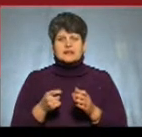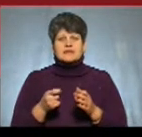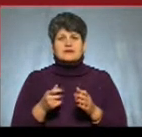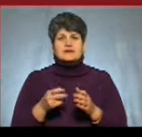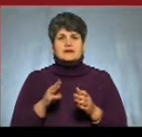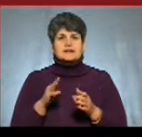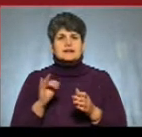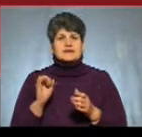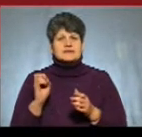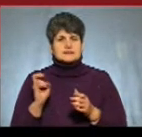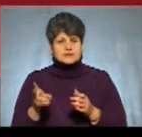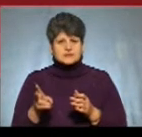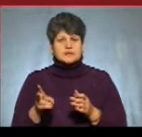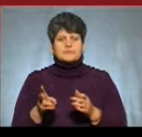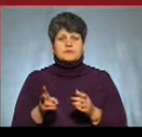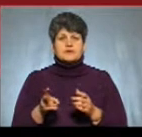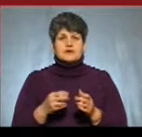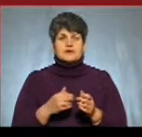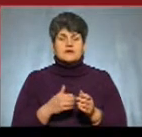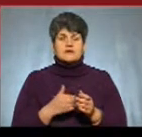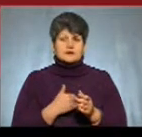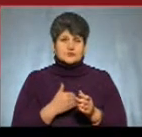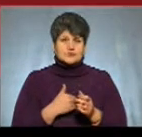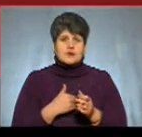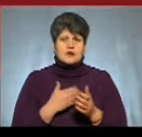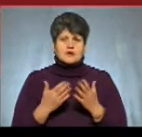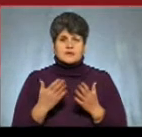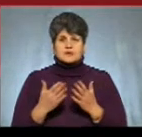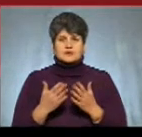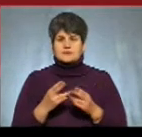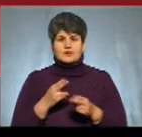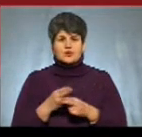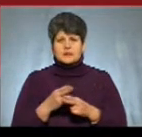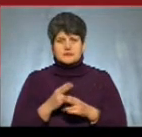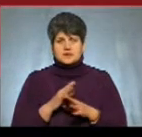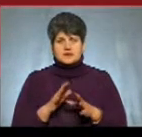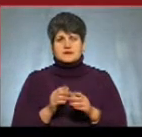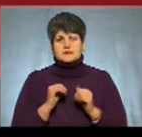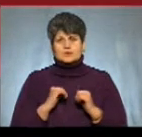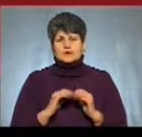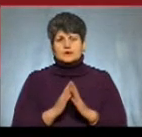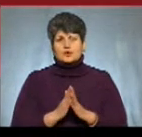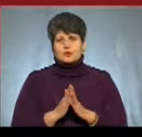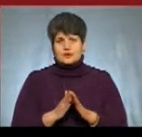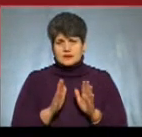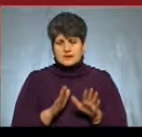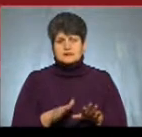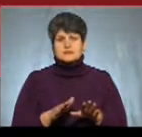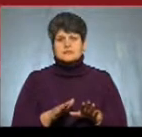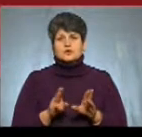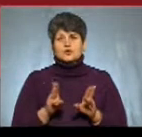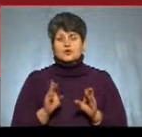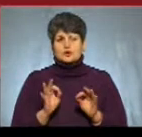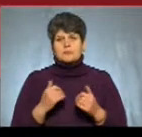сказати, ініціюють. Якщо так ніхто б не заважав спокійно молитися, то так ми і